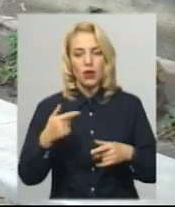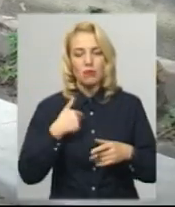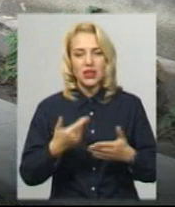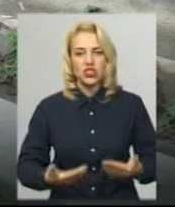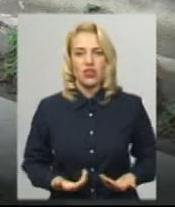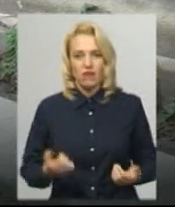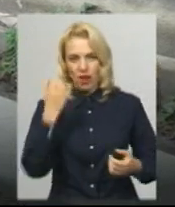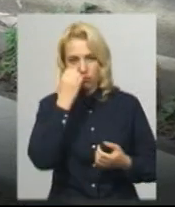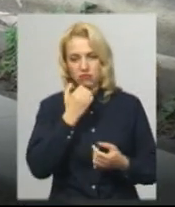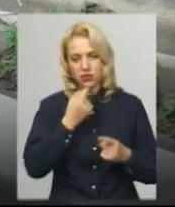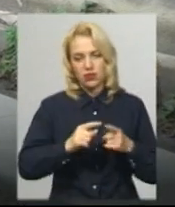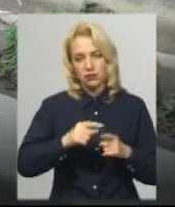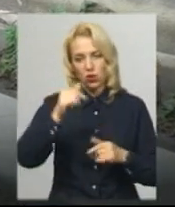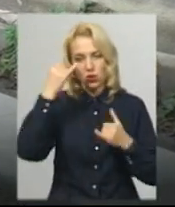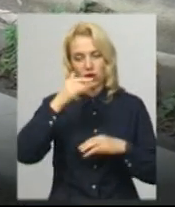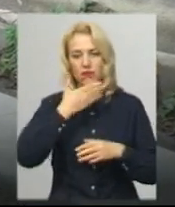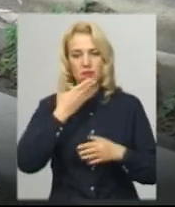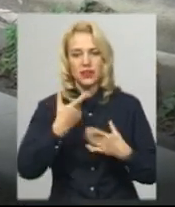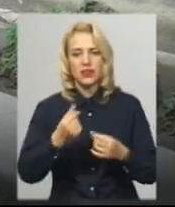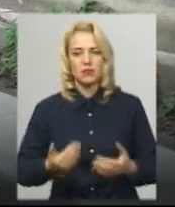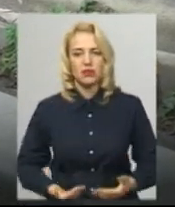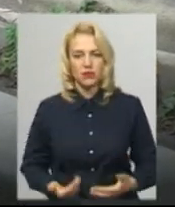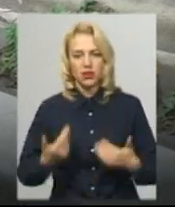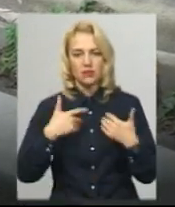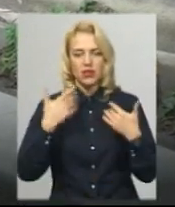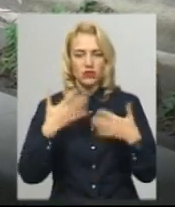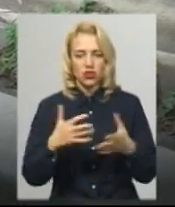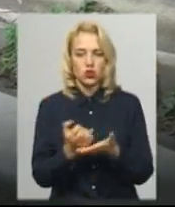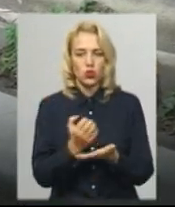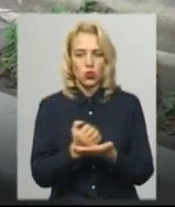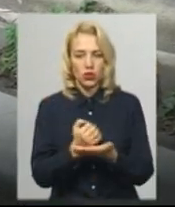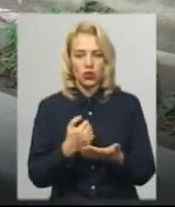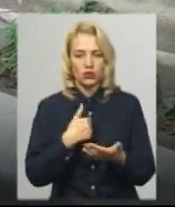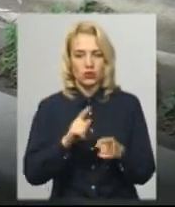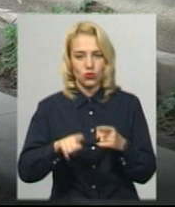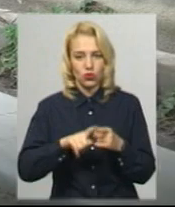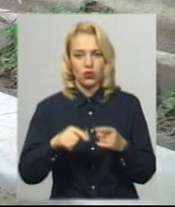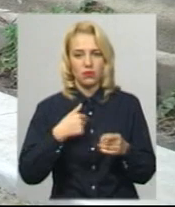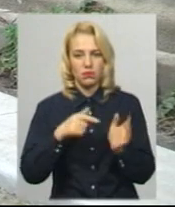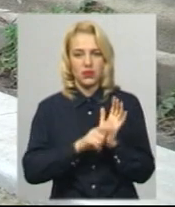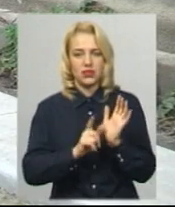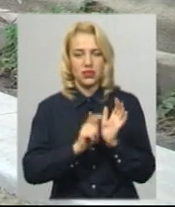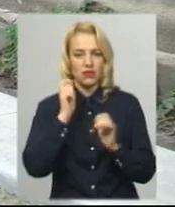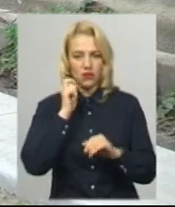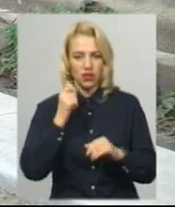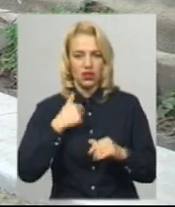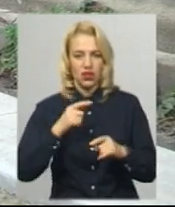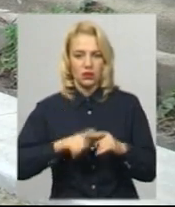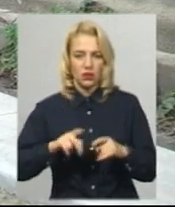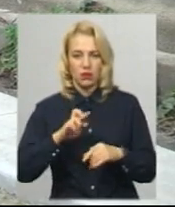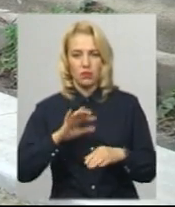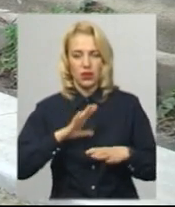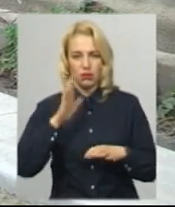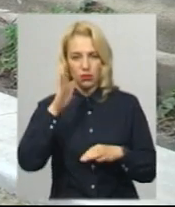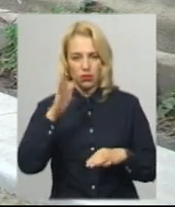корів, бо немає де працювати, ми вже доходимо до пенсійного віку, ну якби колись ми вже були б на пенсії,